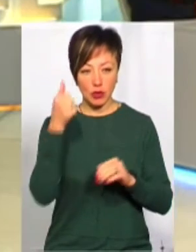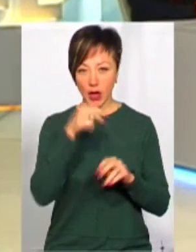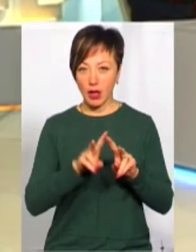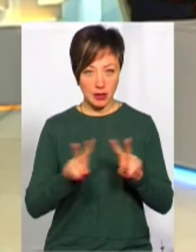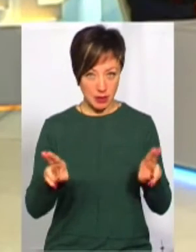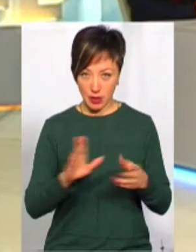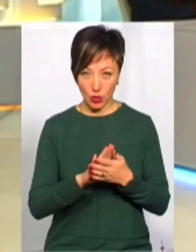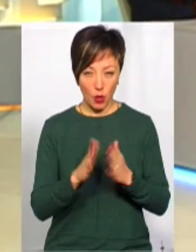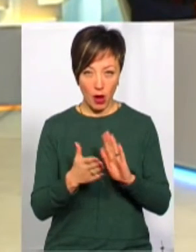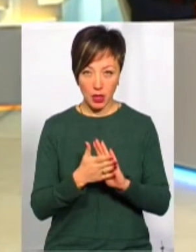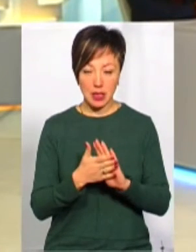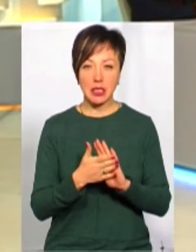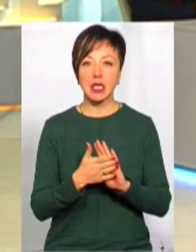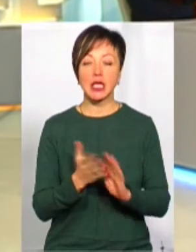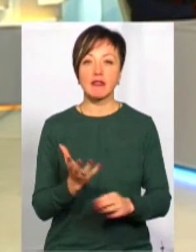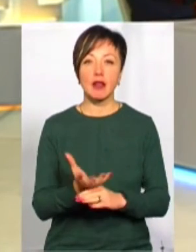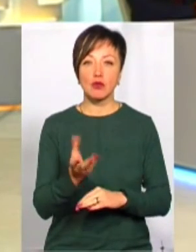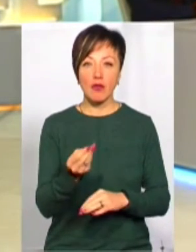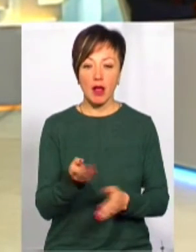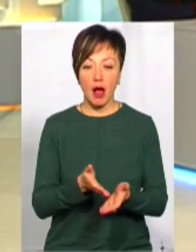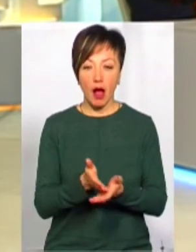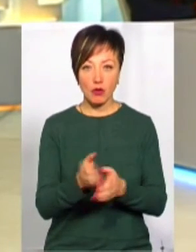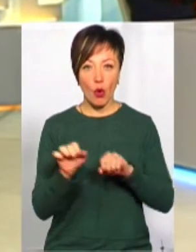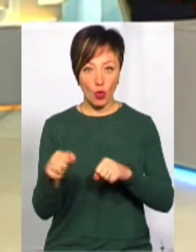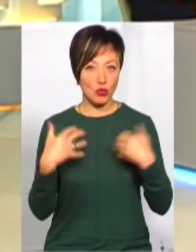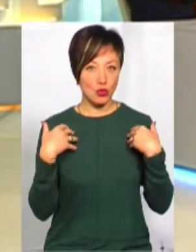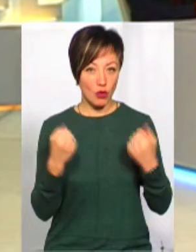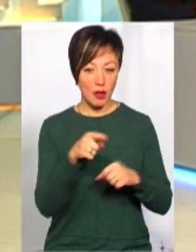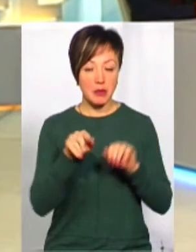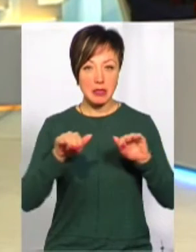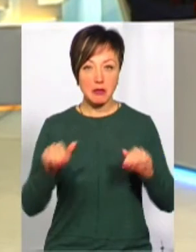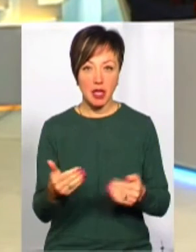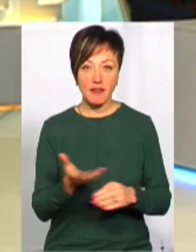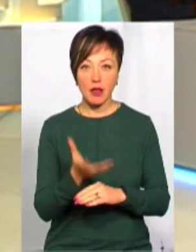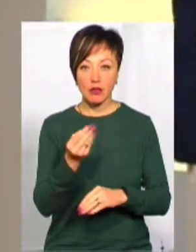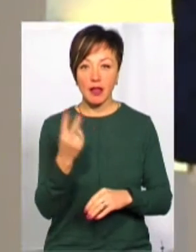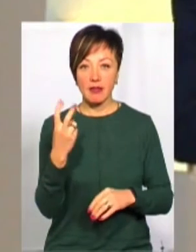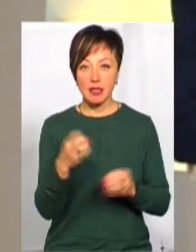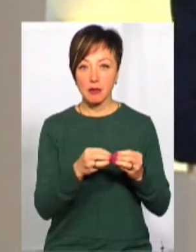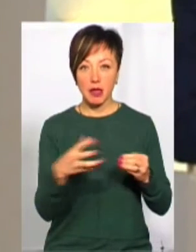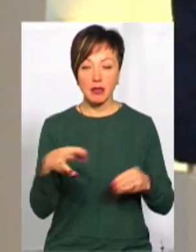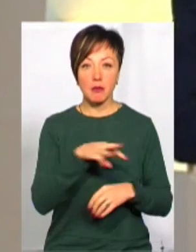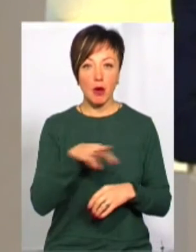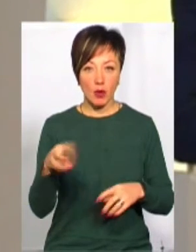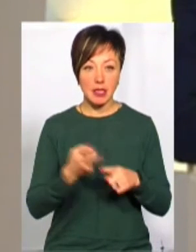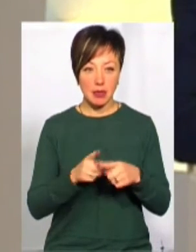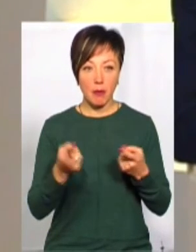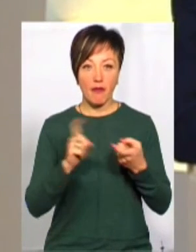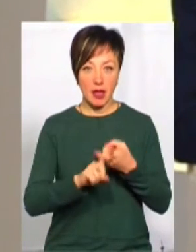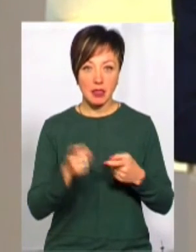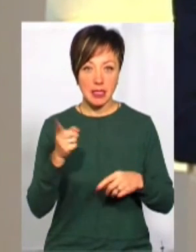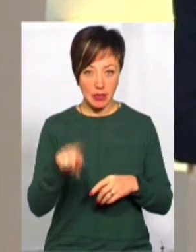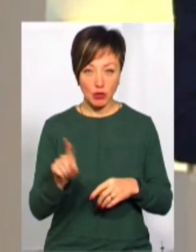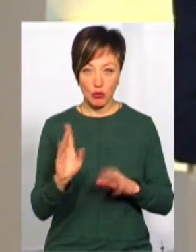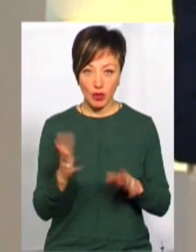ж сама ситуація з фінансуванням галузі охорони здоров'я. Там зменшилось фінансування на 215 мільйонів і це пов'язане з тим,